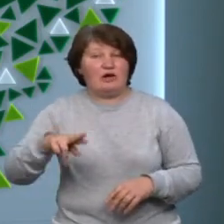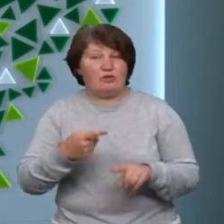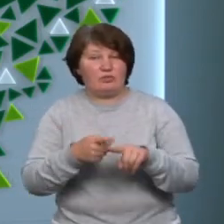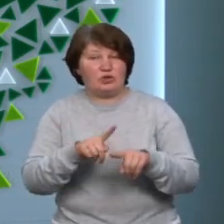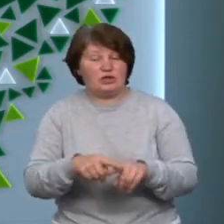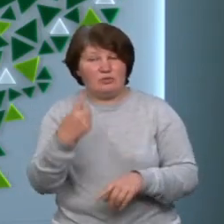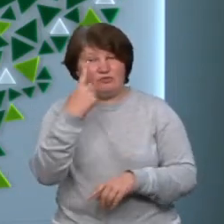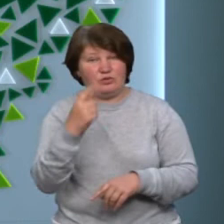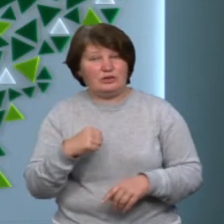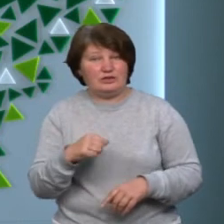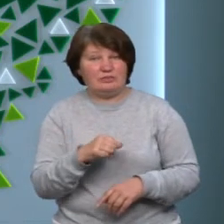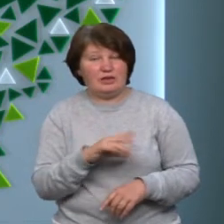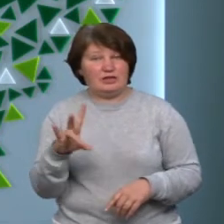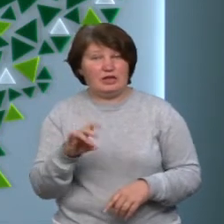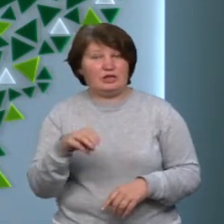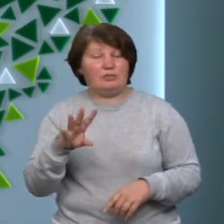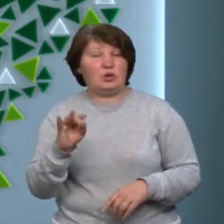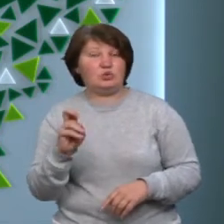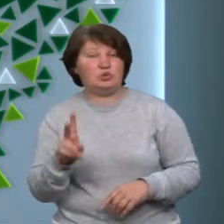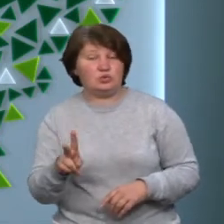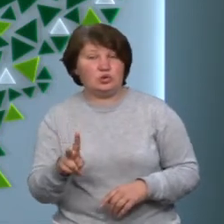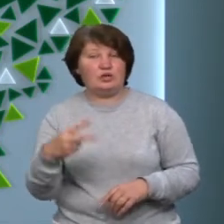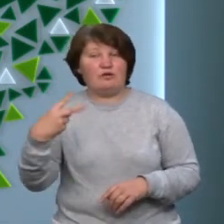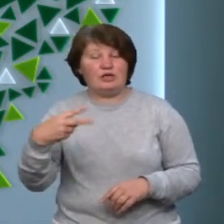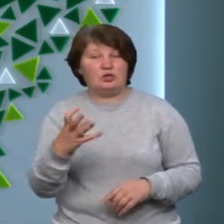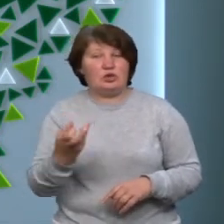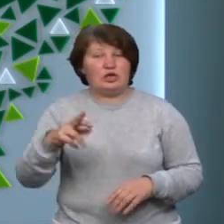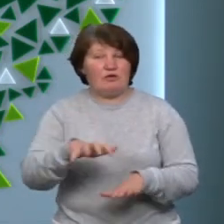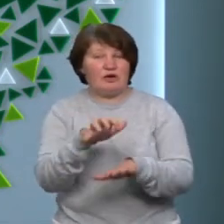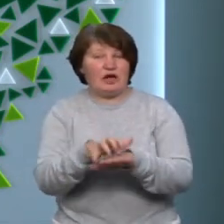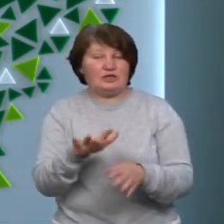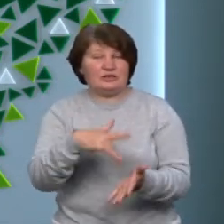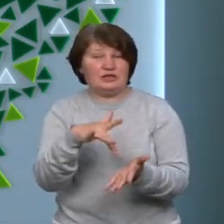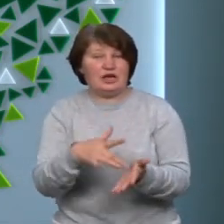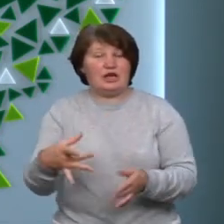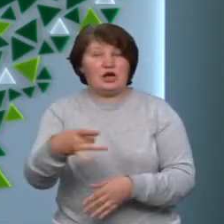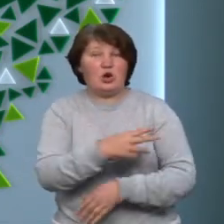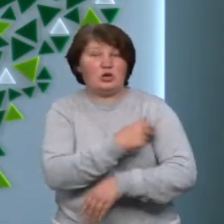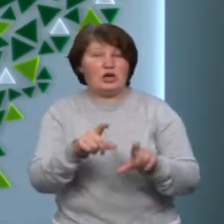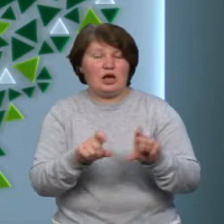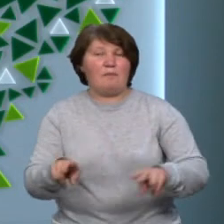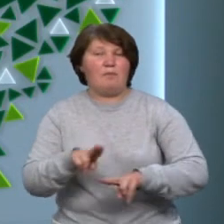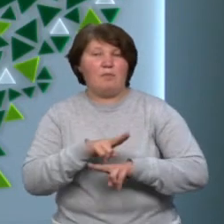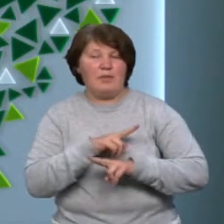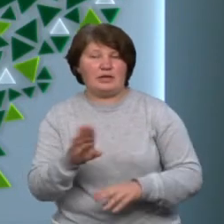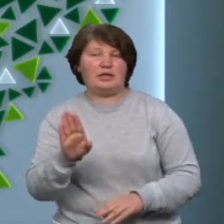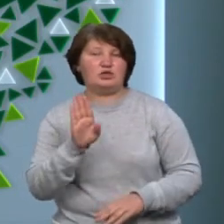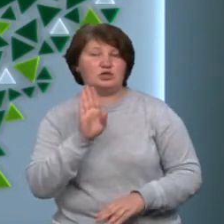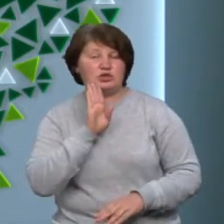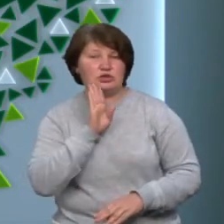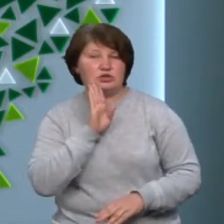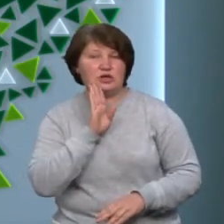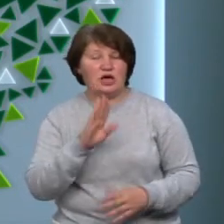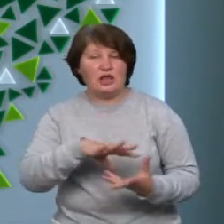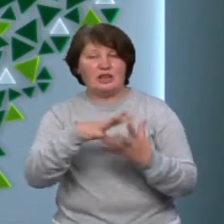повідомила сама Наталія Табачук. Нагадаю, 20 травня в Калузькій центральній регіонній лікарні померла пацієнтка. Посмертний